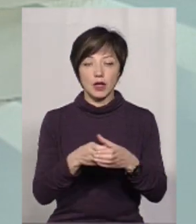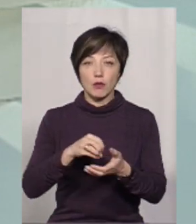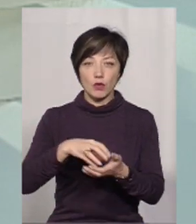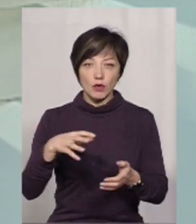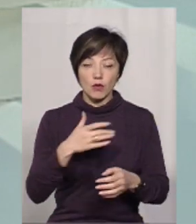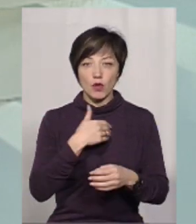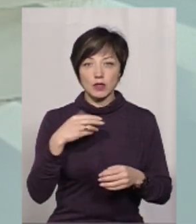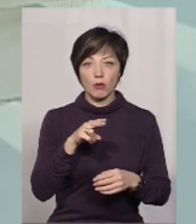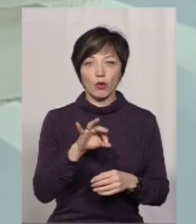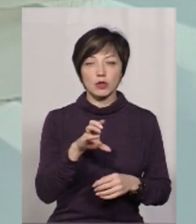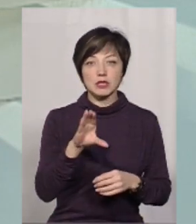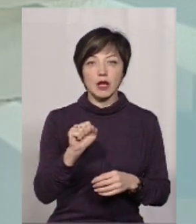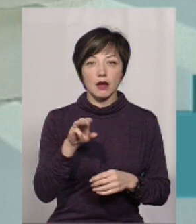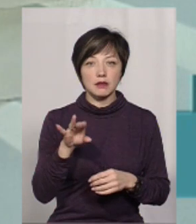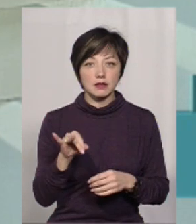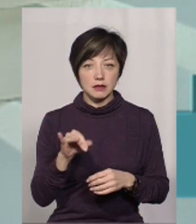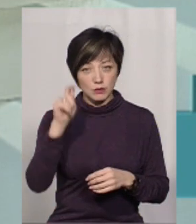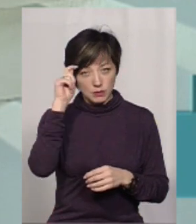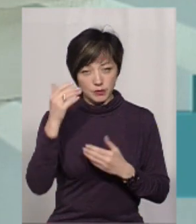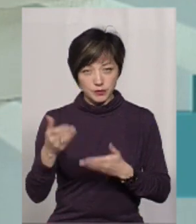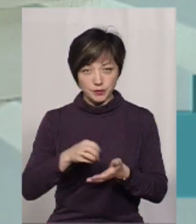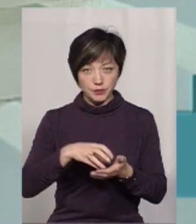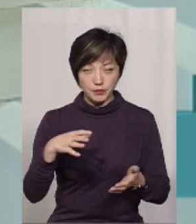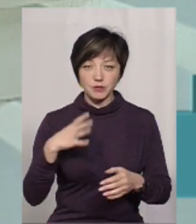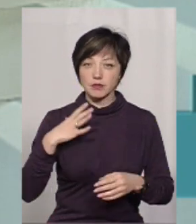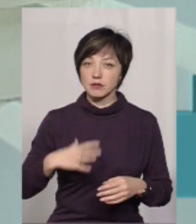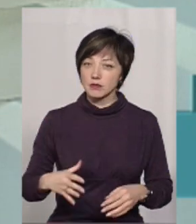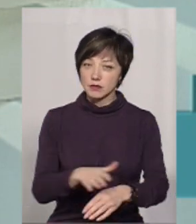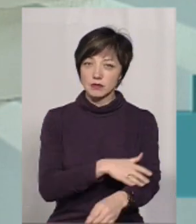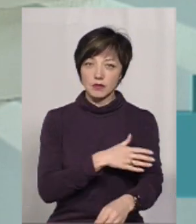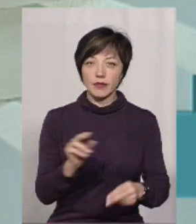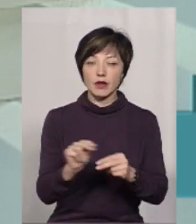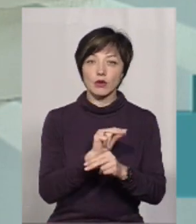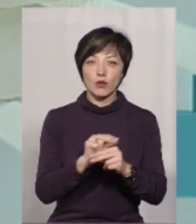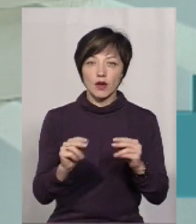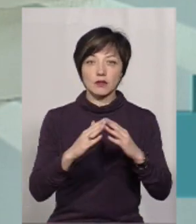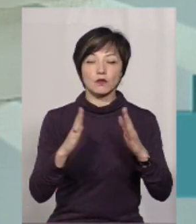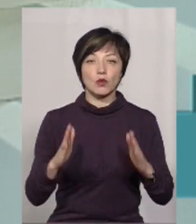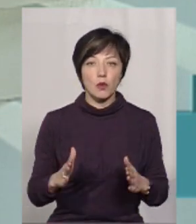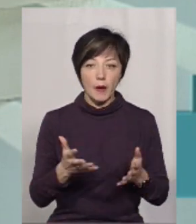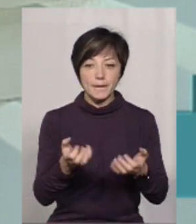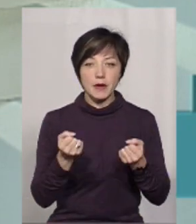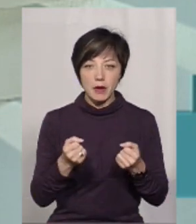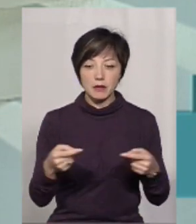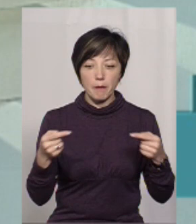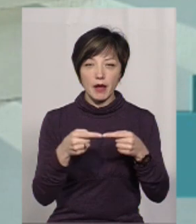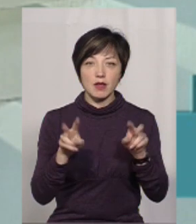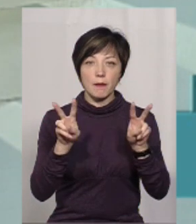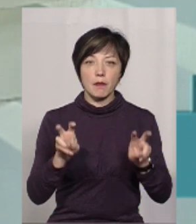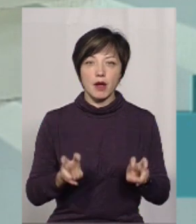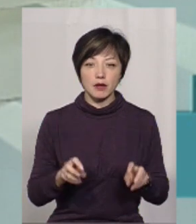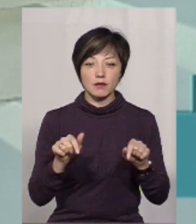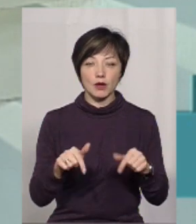з пухлинами молочної залози, пухлинами простати, змушені тривалий час амбулаторно, тобто вдома, приймати певні